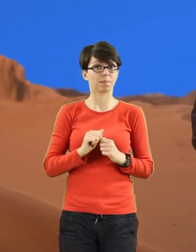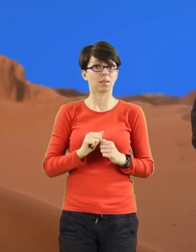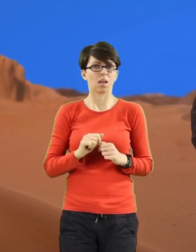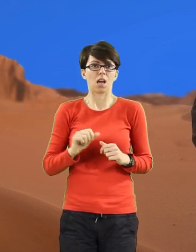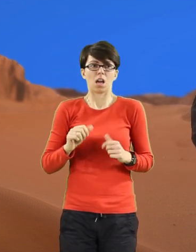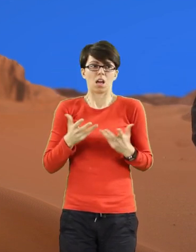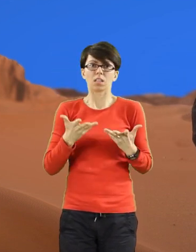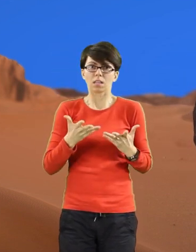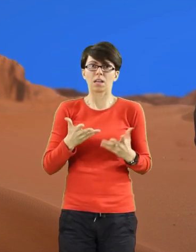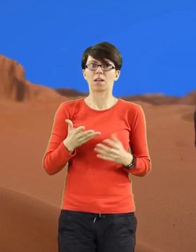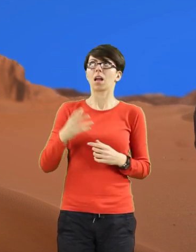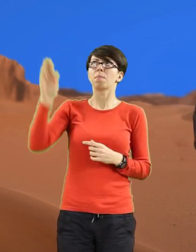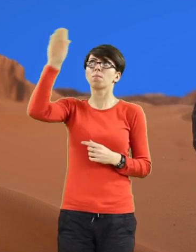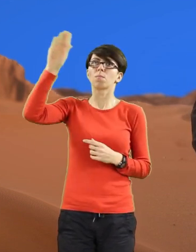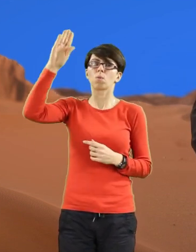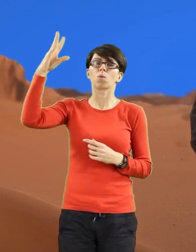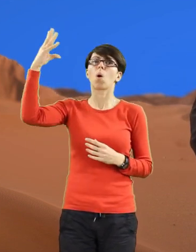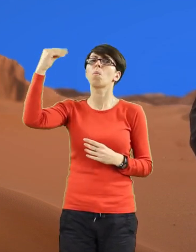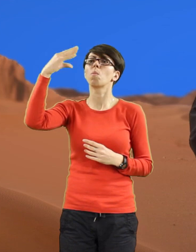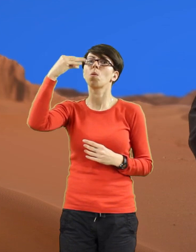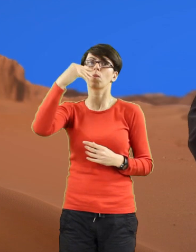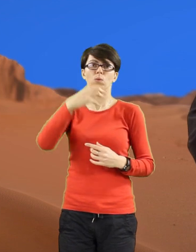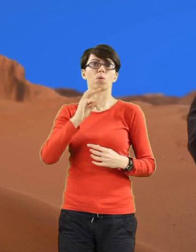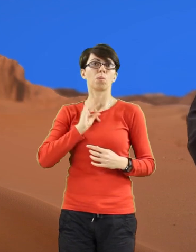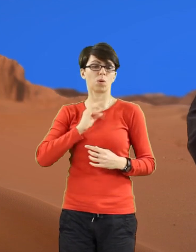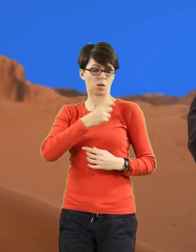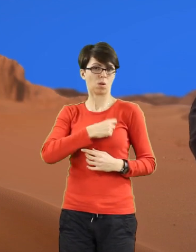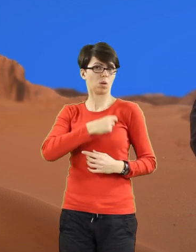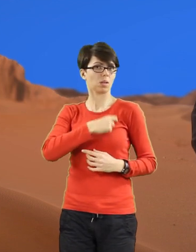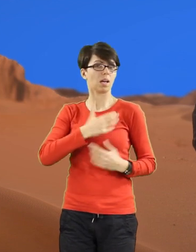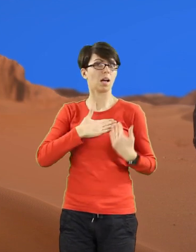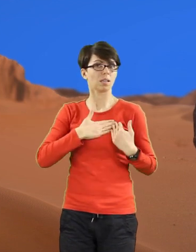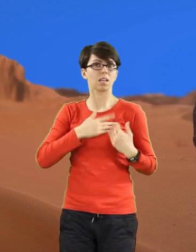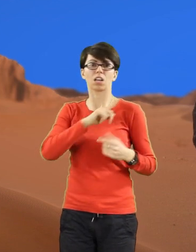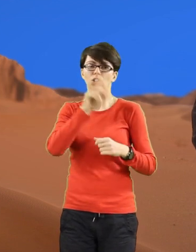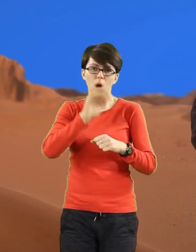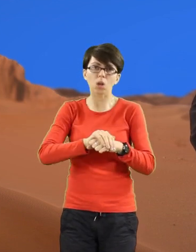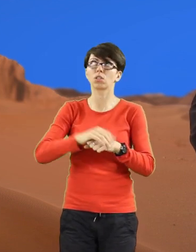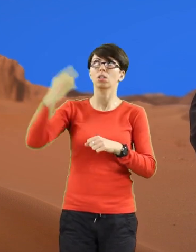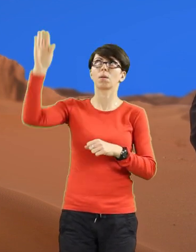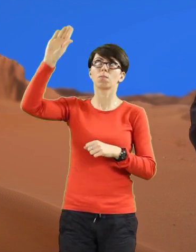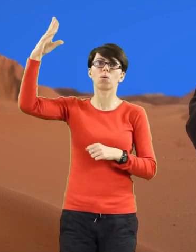pozwolić Bogu przemawiać do naszego serca. By pozwolić Bogu